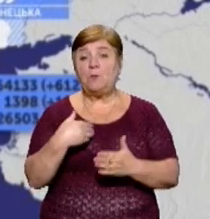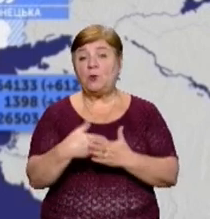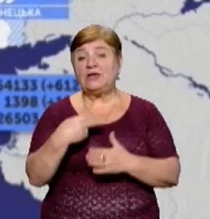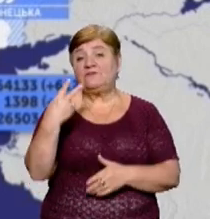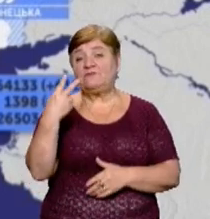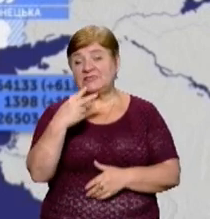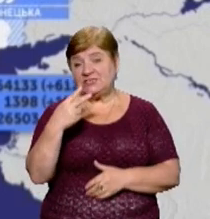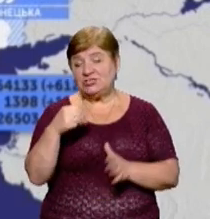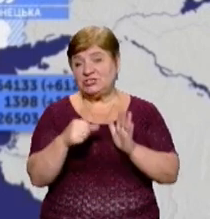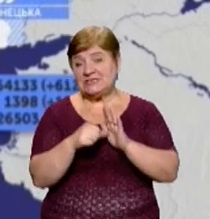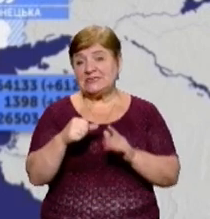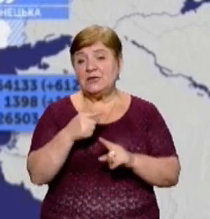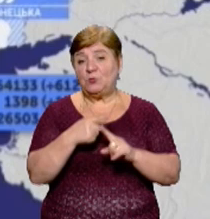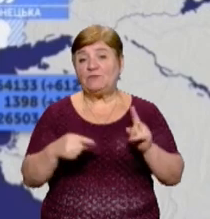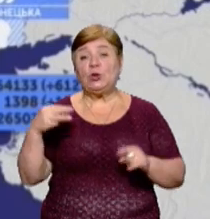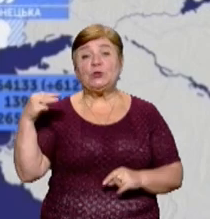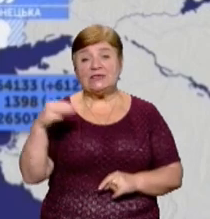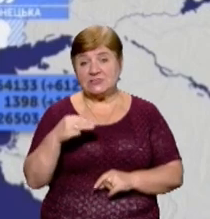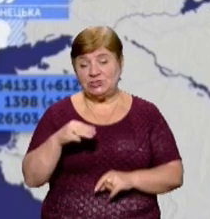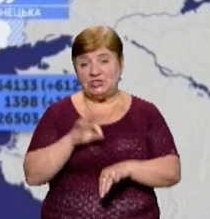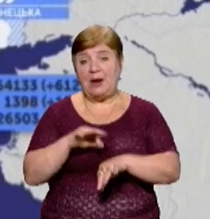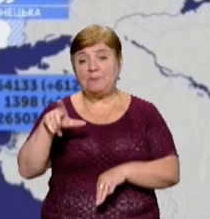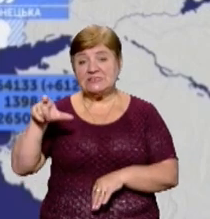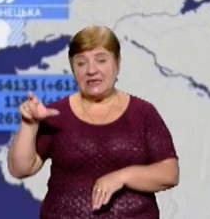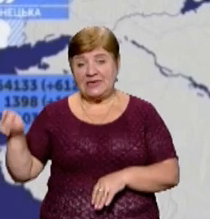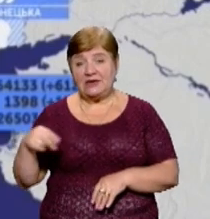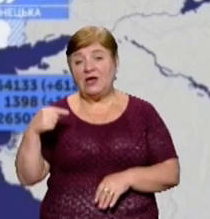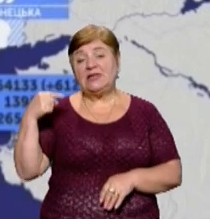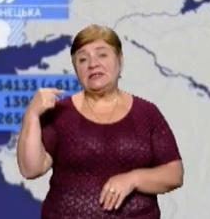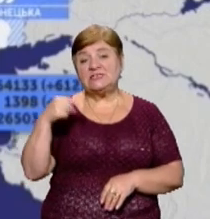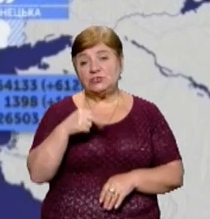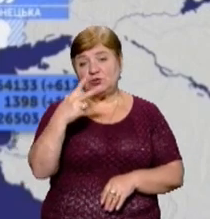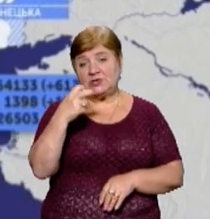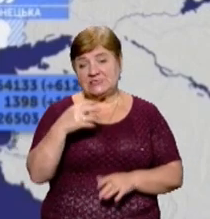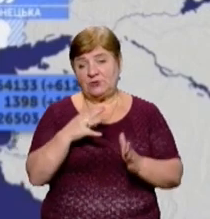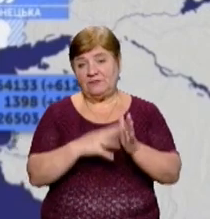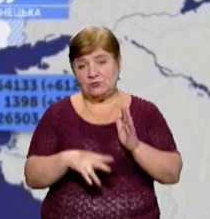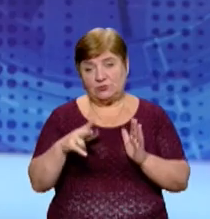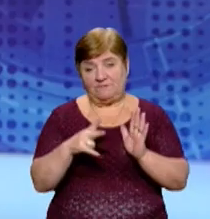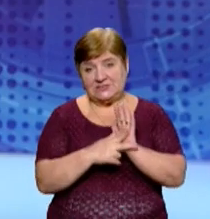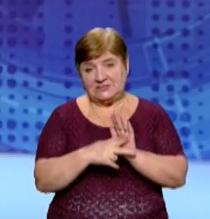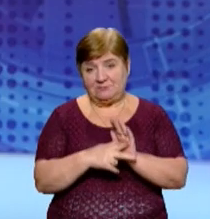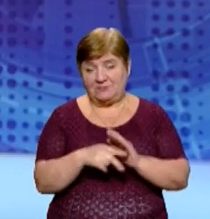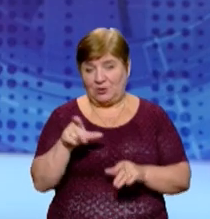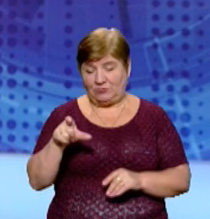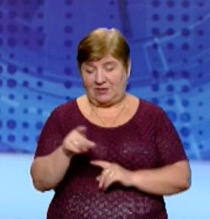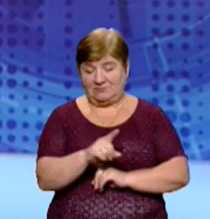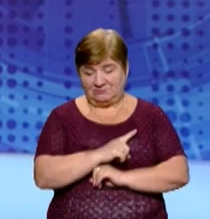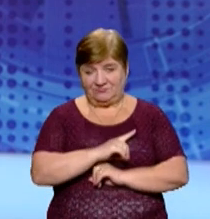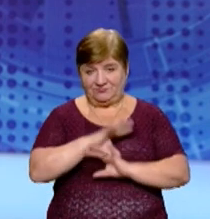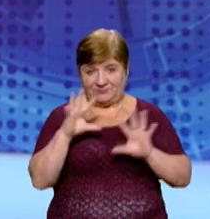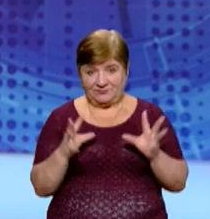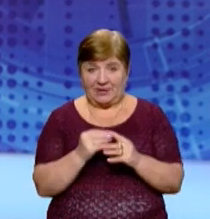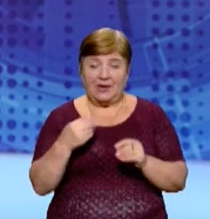,5 тисяч пацієнтів, не впоралися з недугою – 1398 людей. На